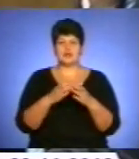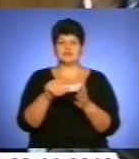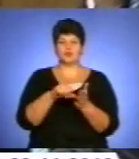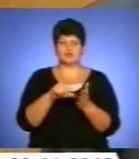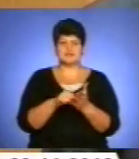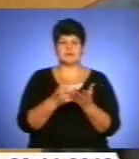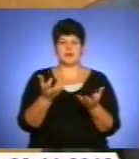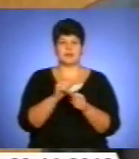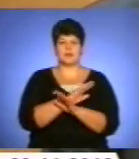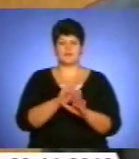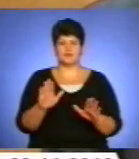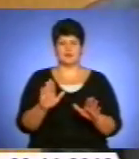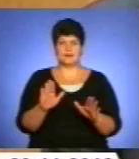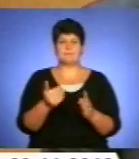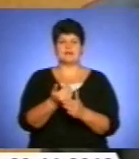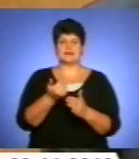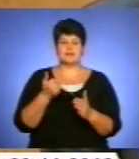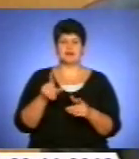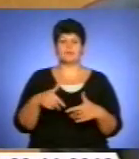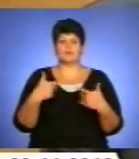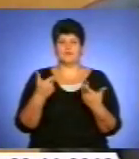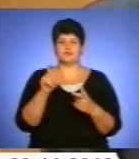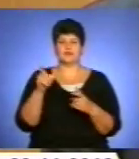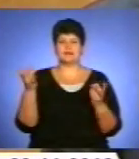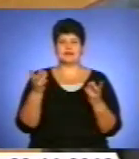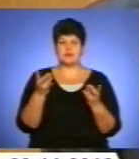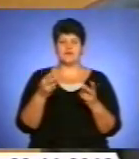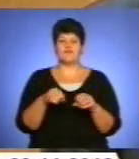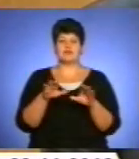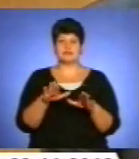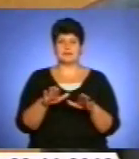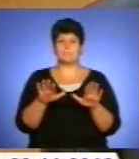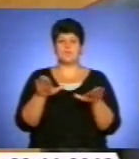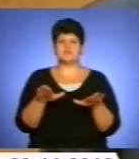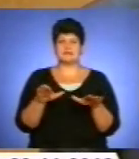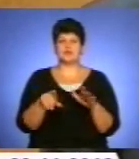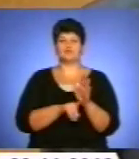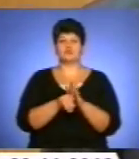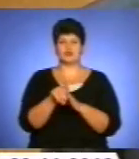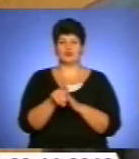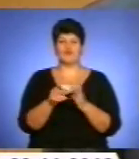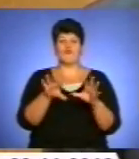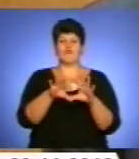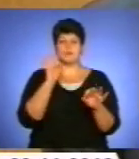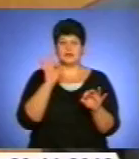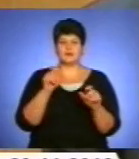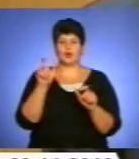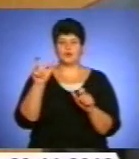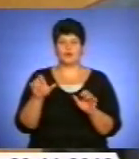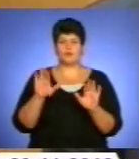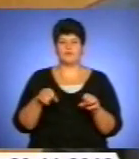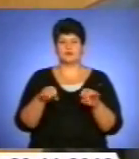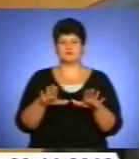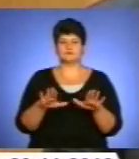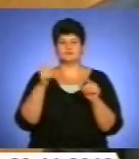не братиме. Перед тим, як вибирати людину, треба узгодити позиції, а не спочатку вибирати її, а потім узгоджувати позиції. І тому